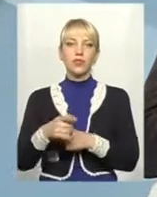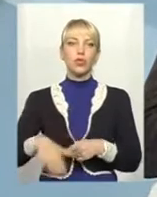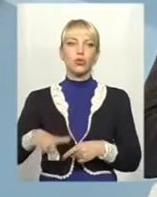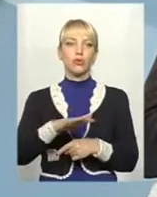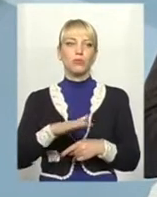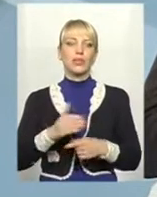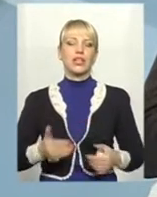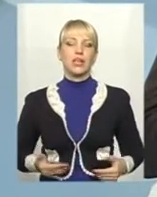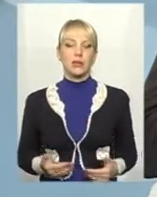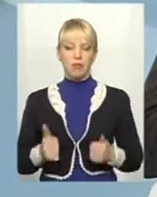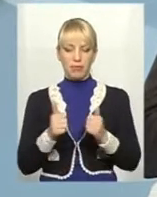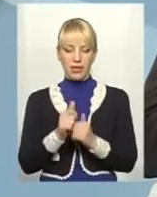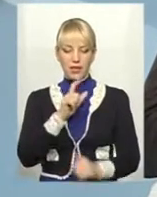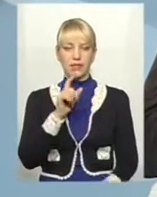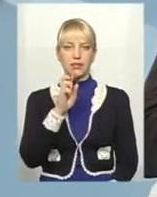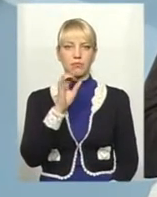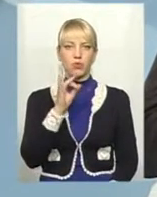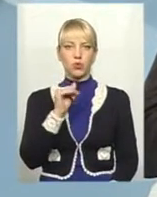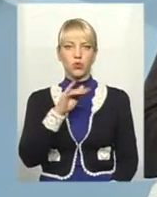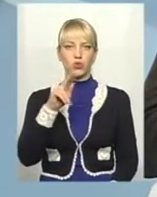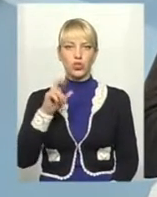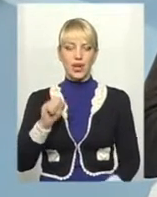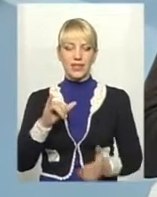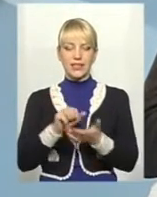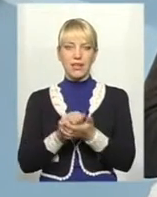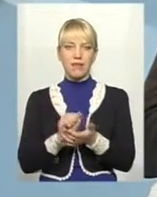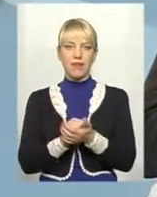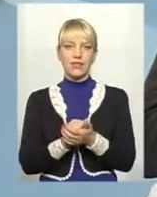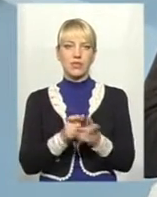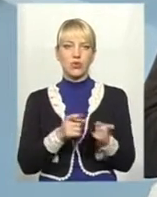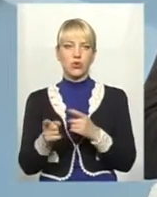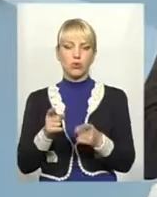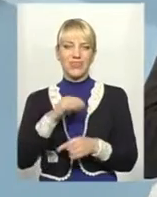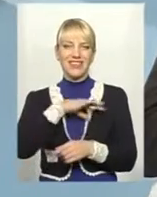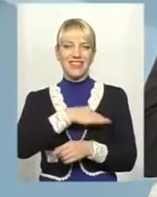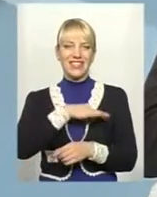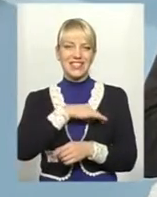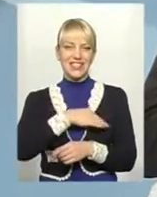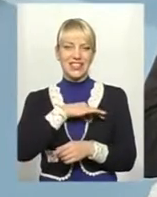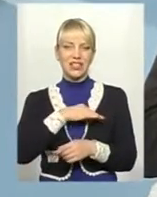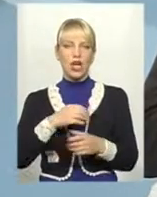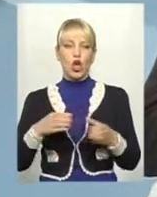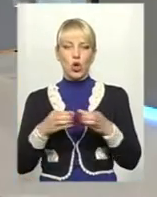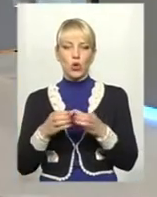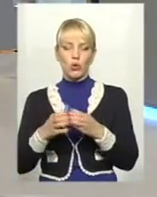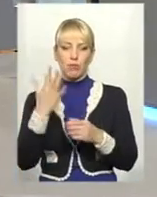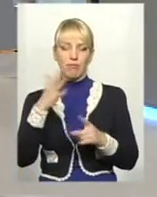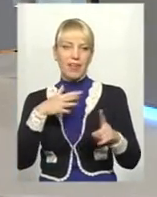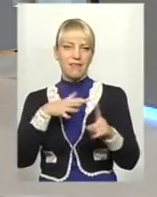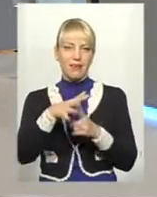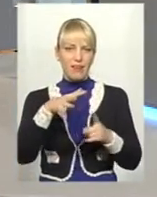біля збруча і дійсно спочатку займався підготовкою диверсійних груп. П'ять рейдів, як говорив Італії, прийшли. Вони